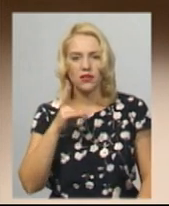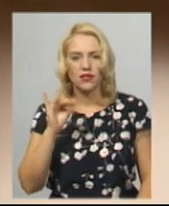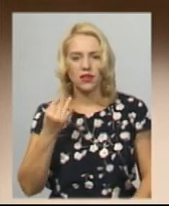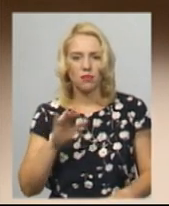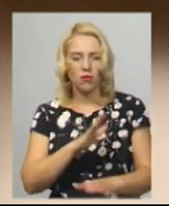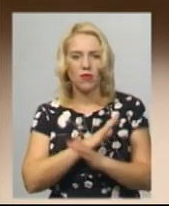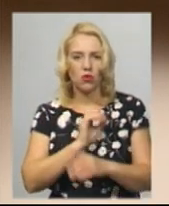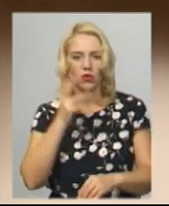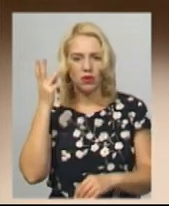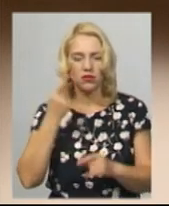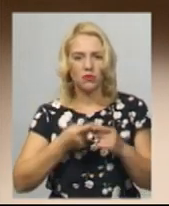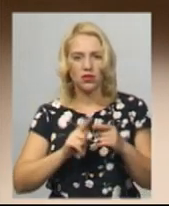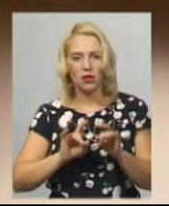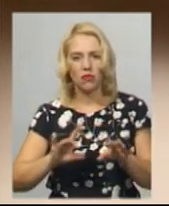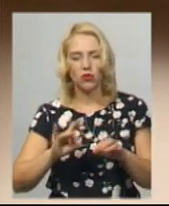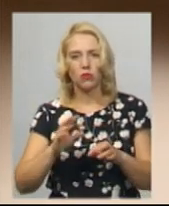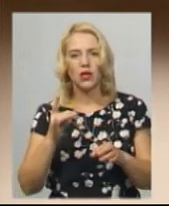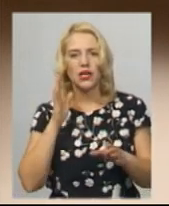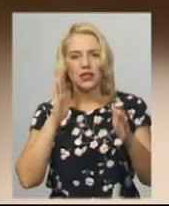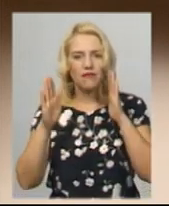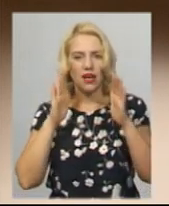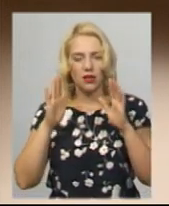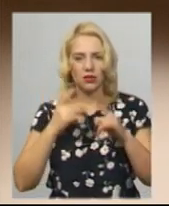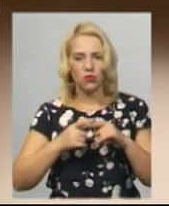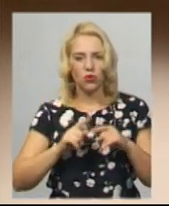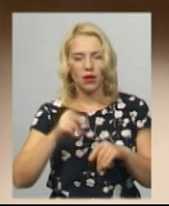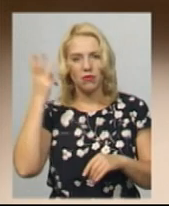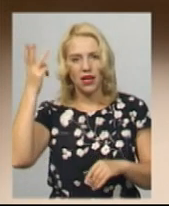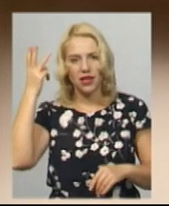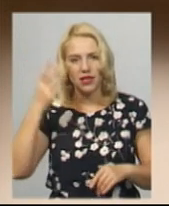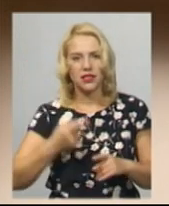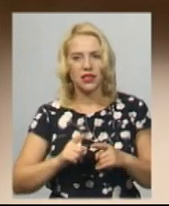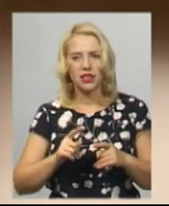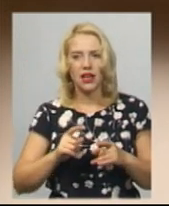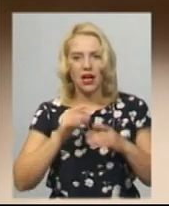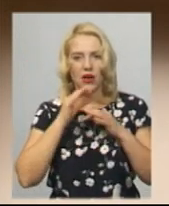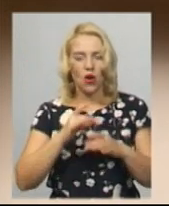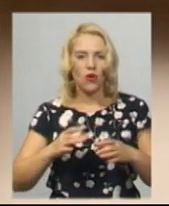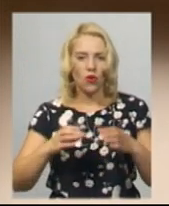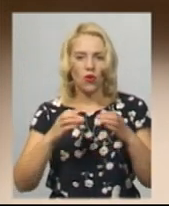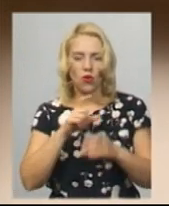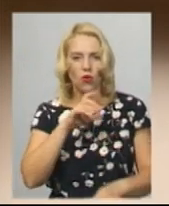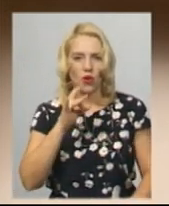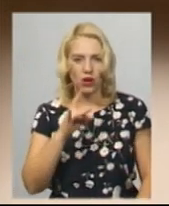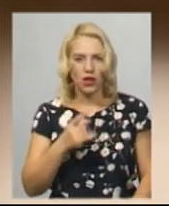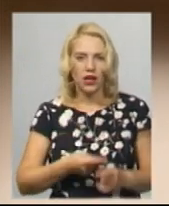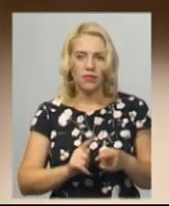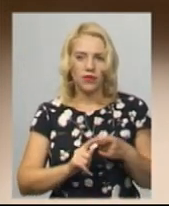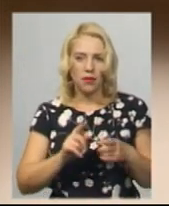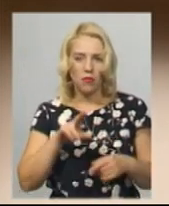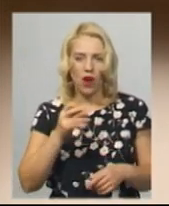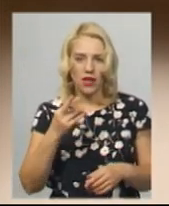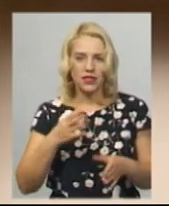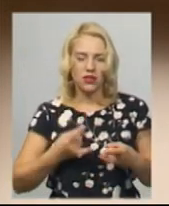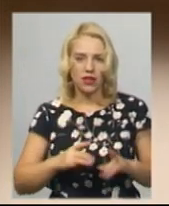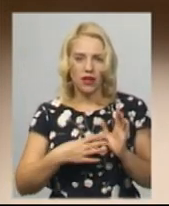Хмельницькому. Про це стало відомо зі сторінки Facebook Хмельницького академічного муніципального камерного хору. Олександр Полянський народився